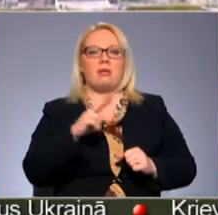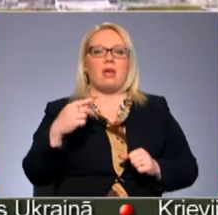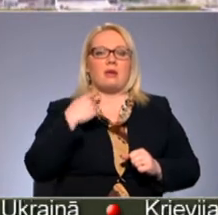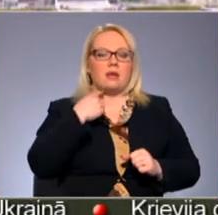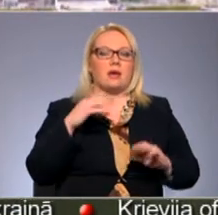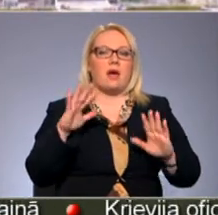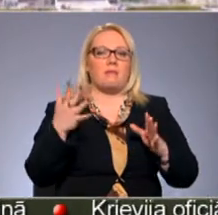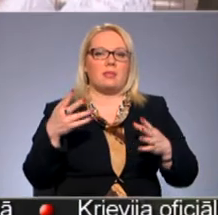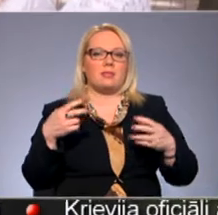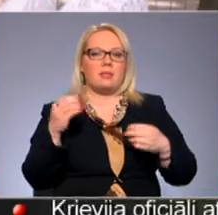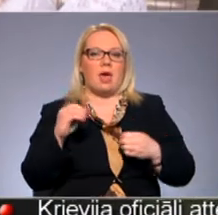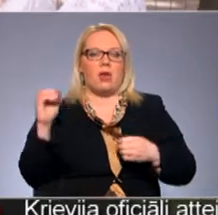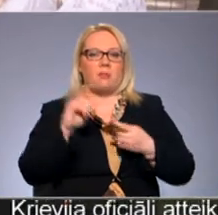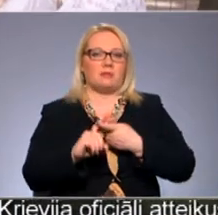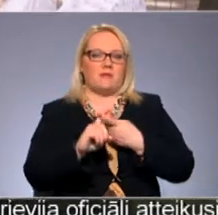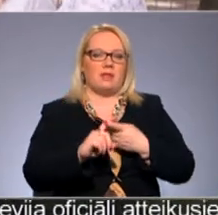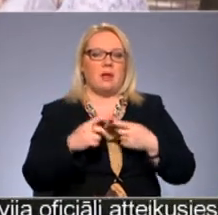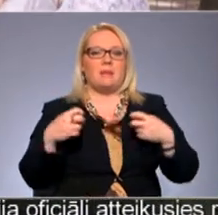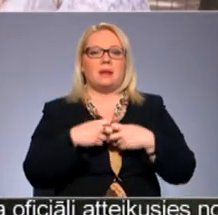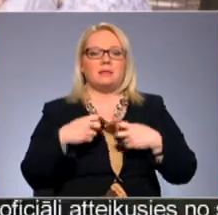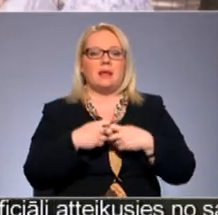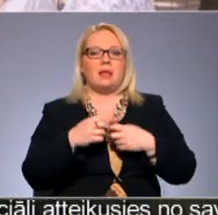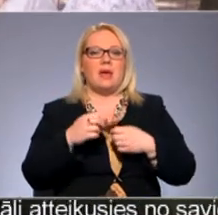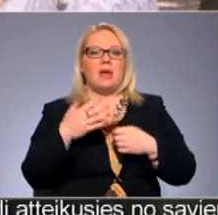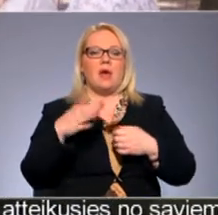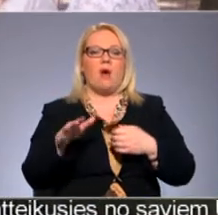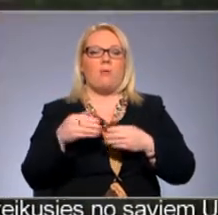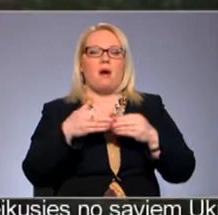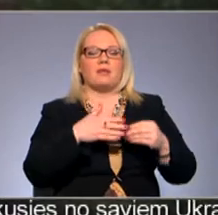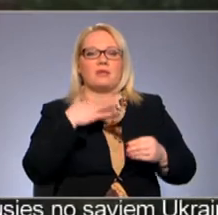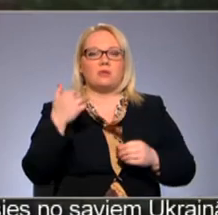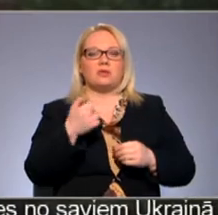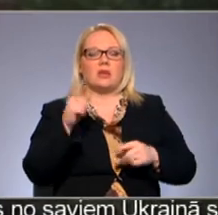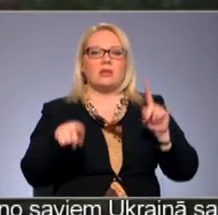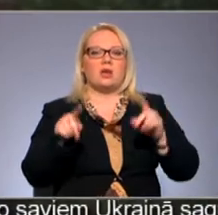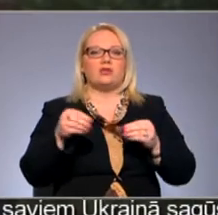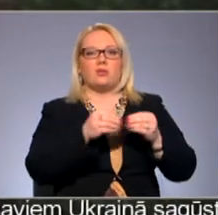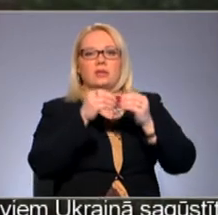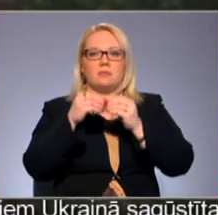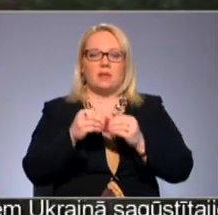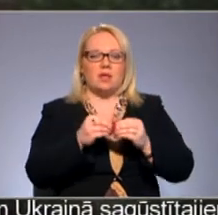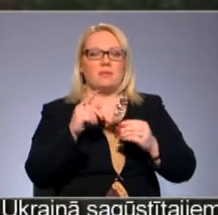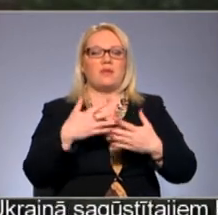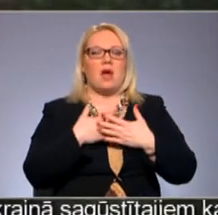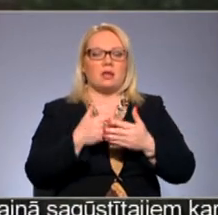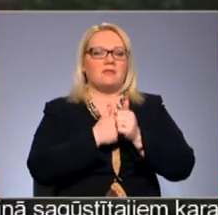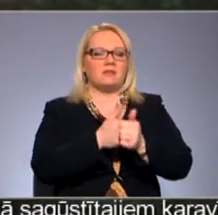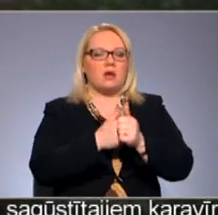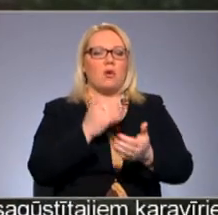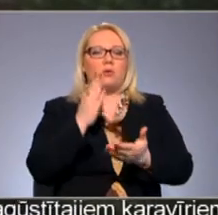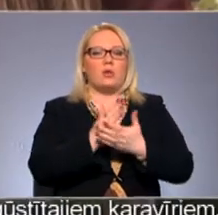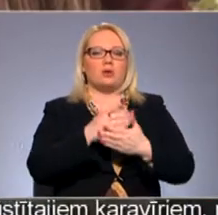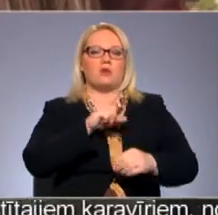Eiropas Savienībā. Lai gan Briselē aizvadīti daudzi gadi, dažiem jau aptuveni desmit, viņi joprojām aktīvi sekolīdzi